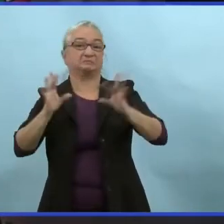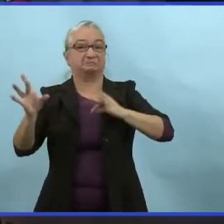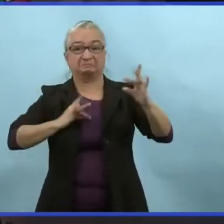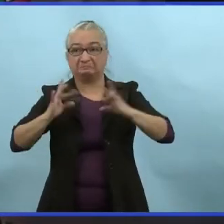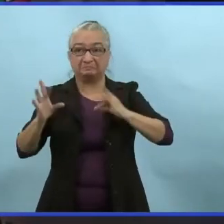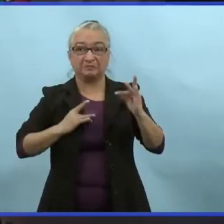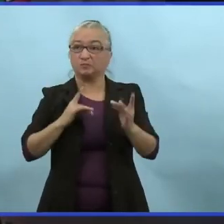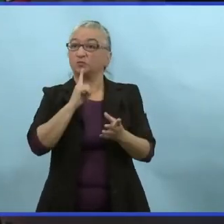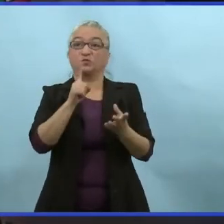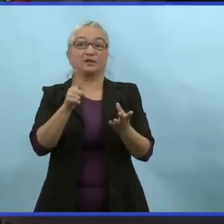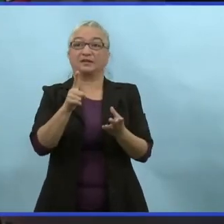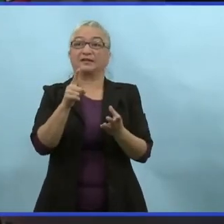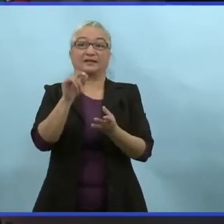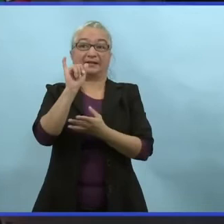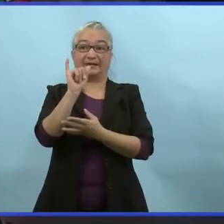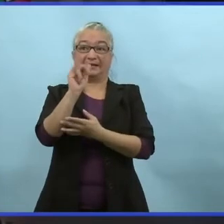grippe.